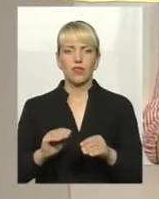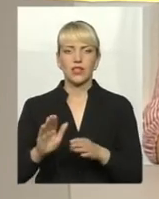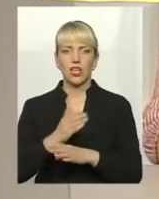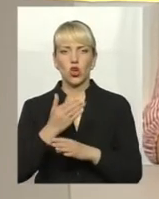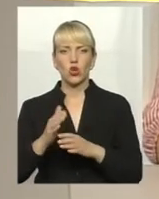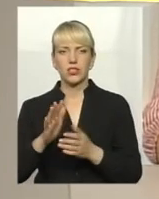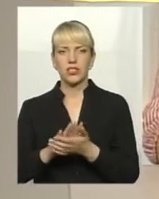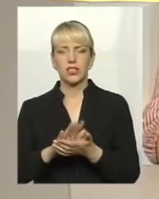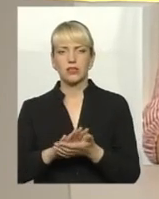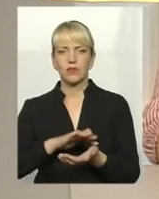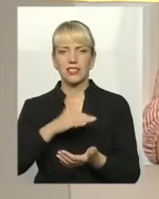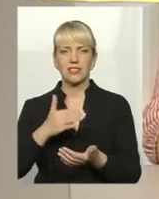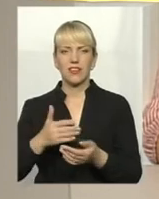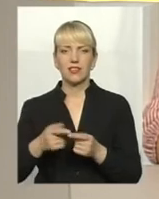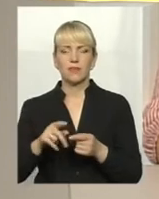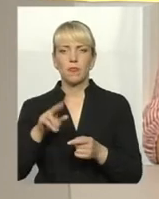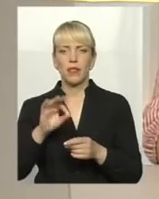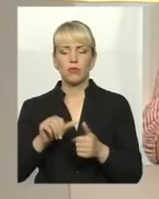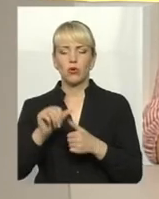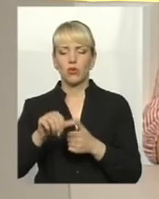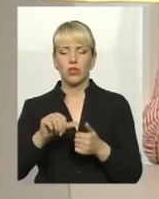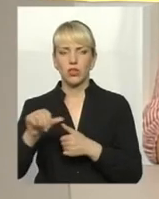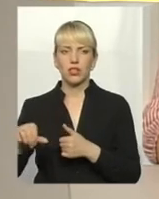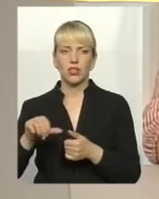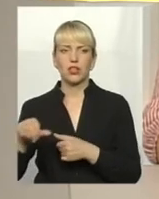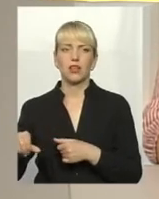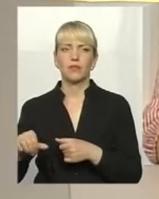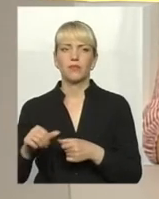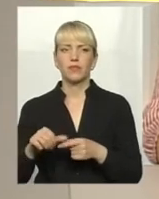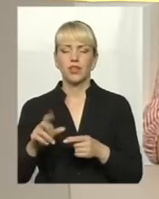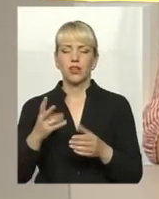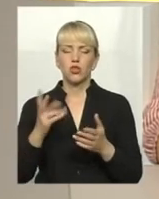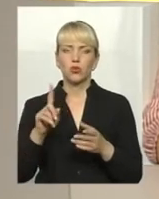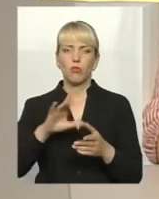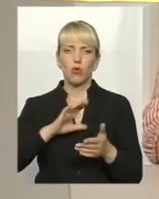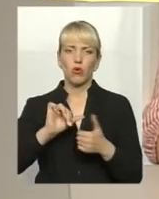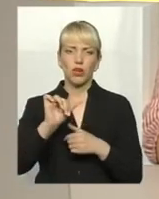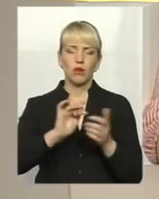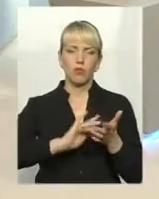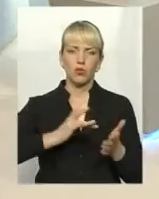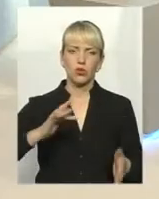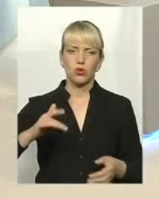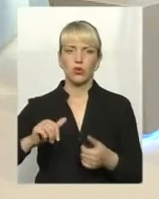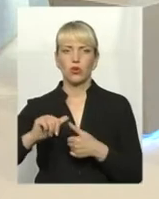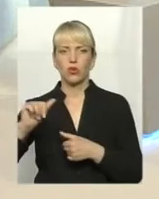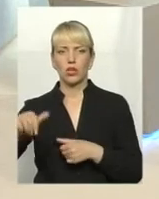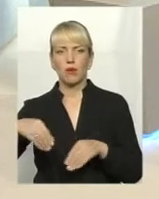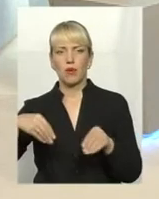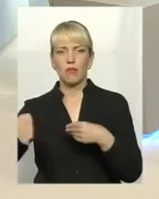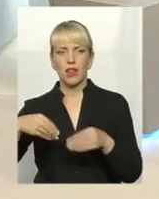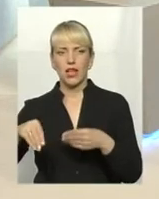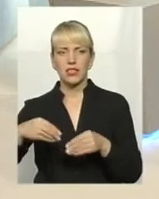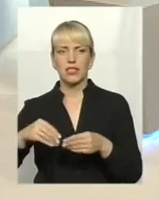сміття, окремо скло, окремо пластик,